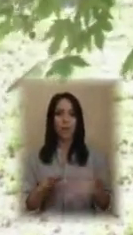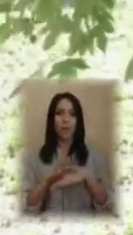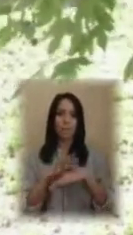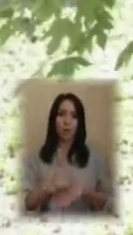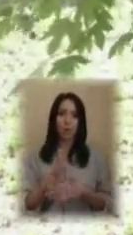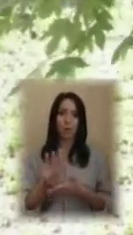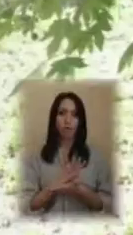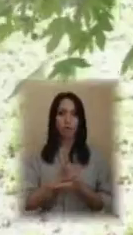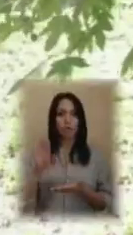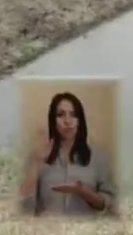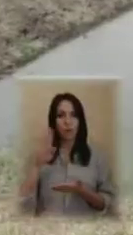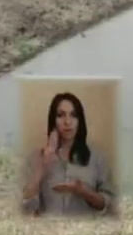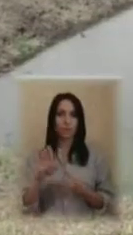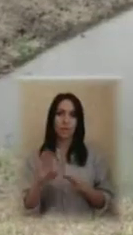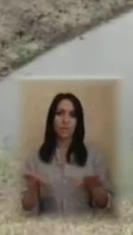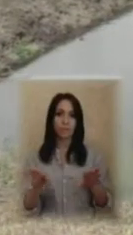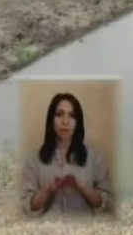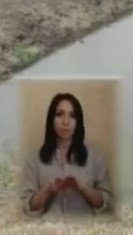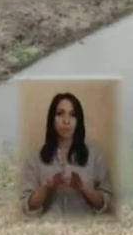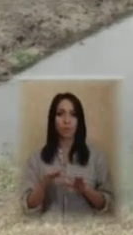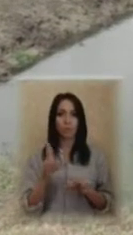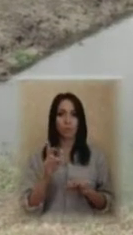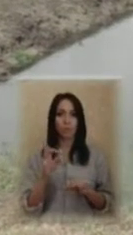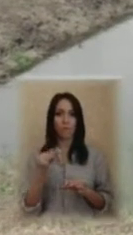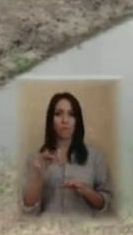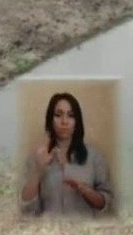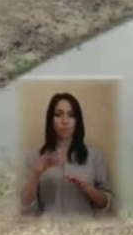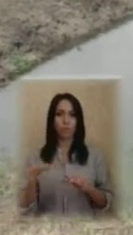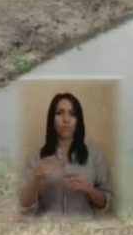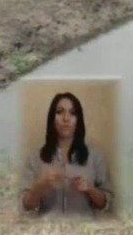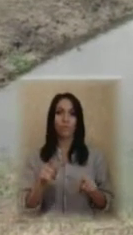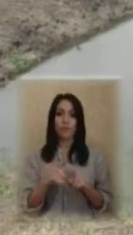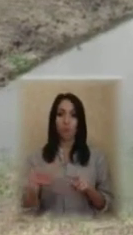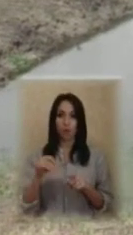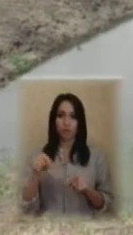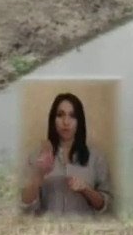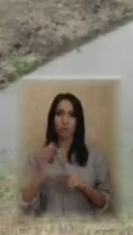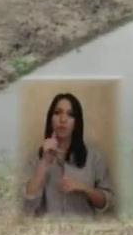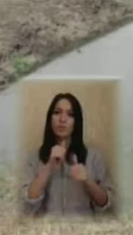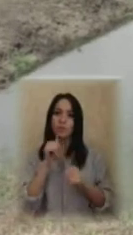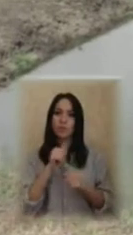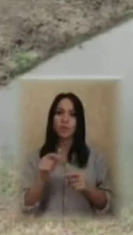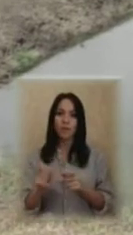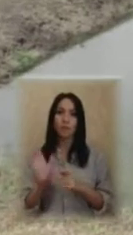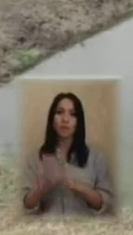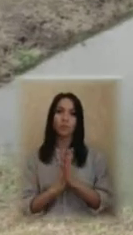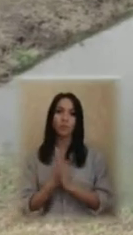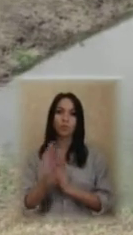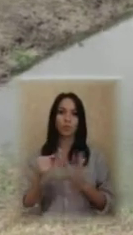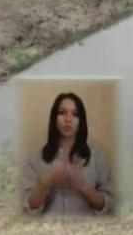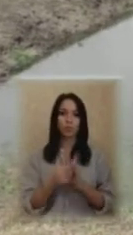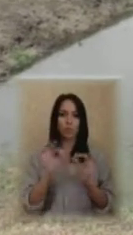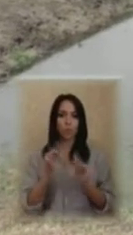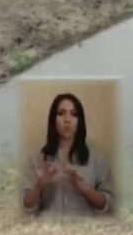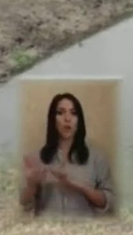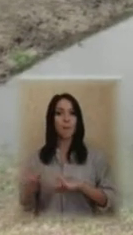води в замктих водоймах. У таких ставах експериментальні малюзки будуть рости до осені, після як буде пересаджено